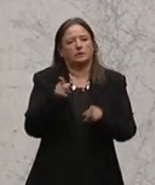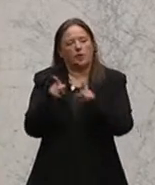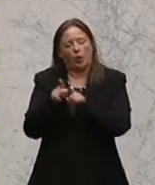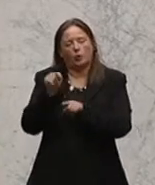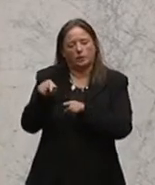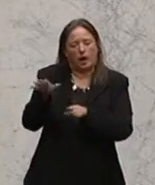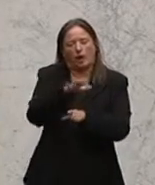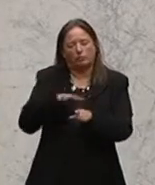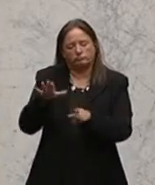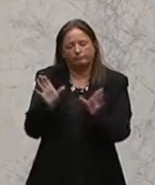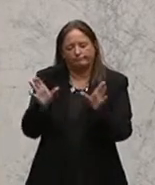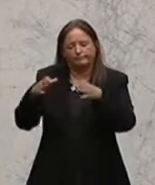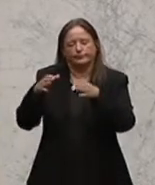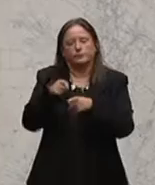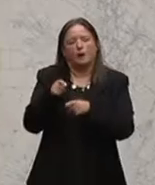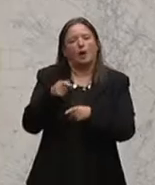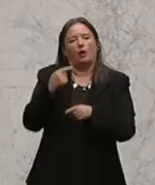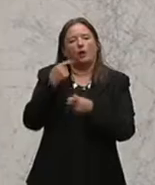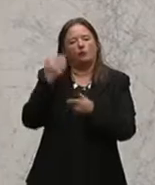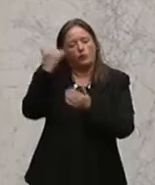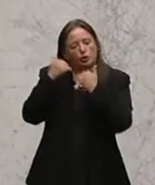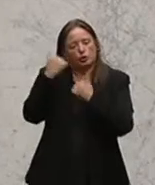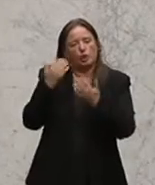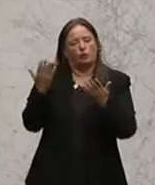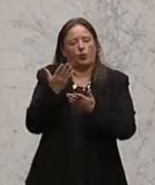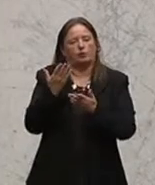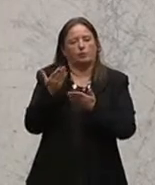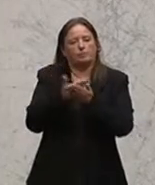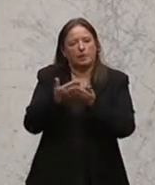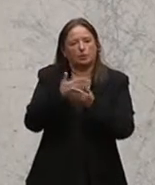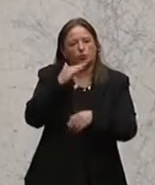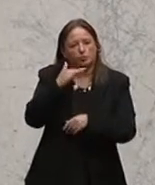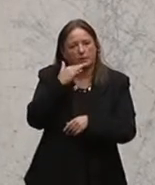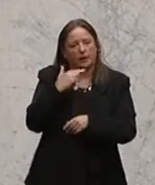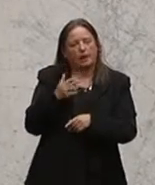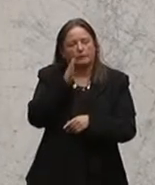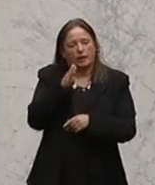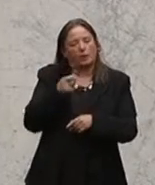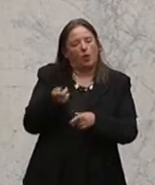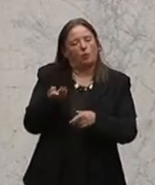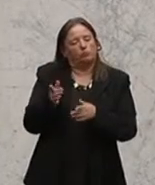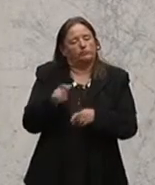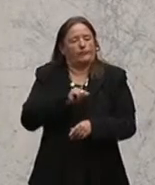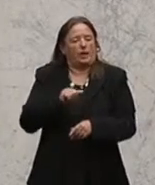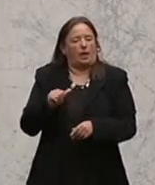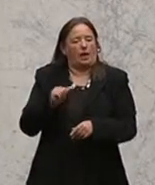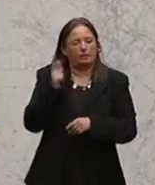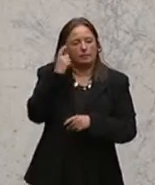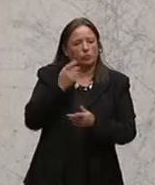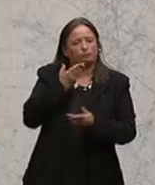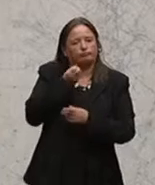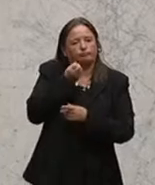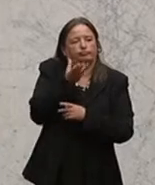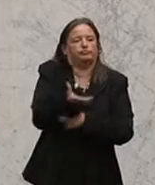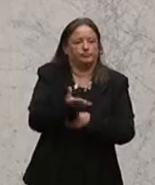unsere persönlichen Vorstellungen aus der Sicht der Bildungssprecher auch zur Sprache bringen. Ich möchte jetzt zu ein paar